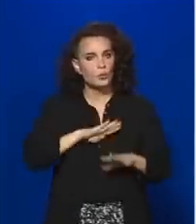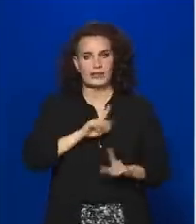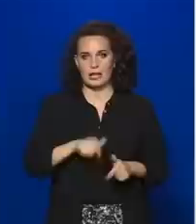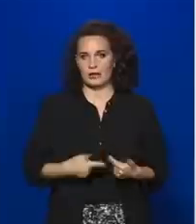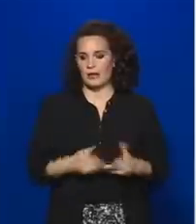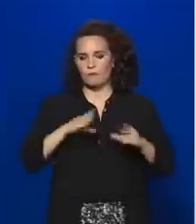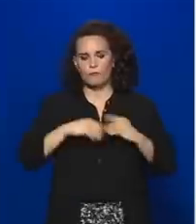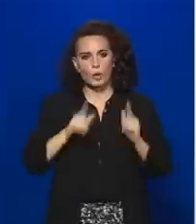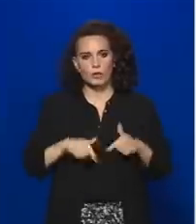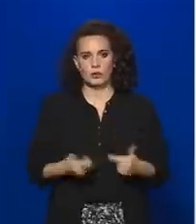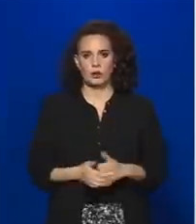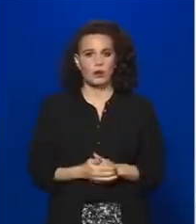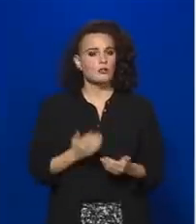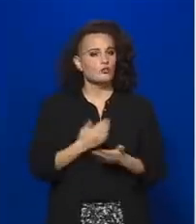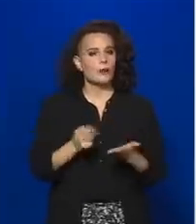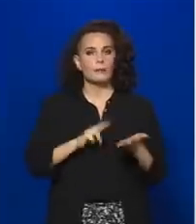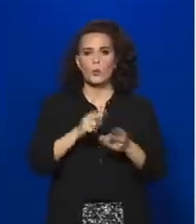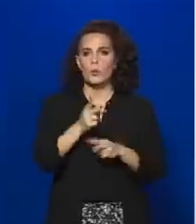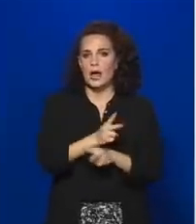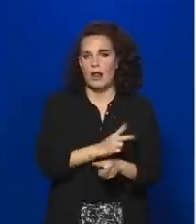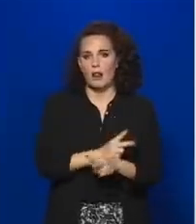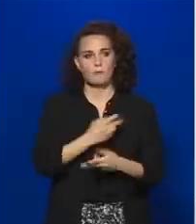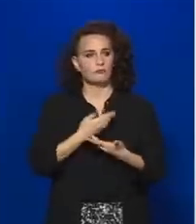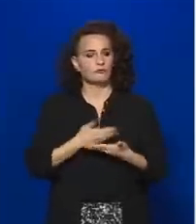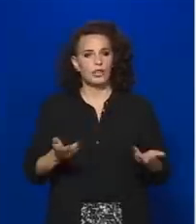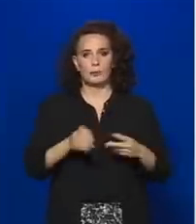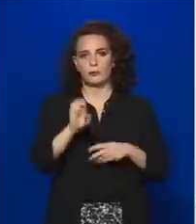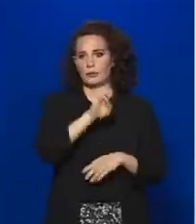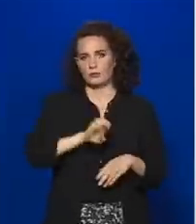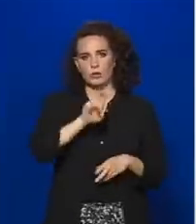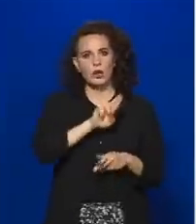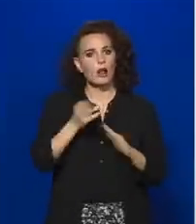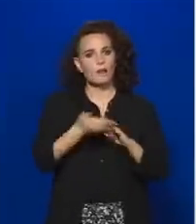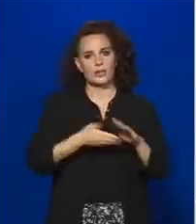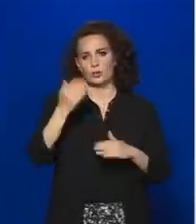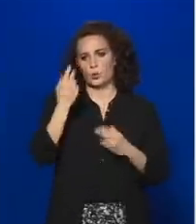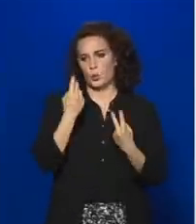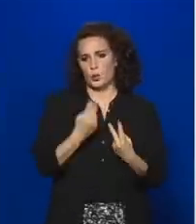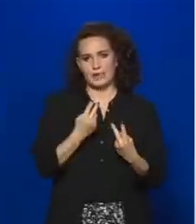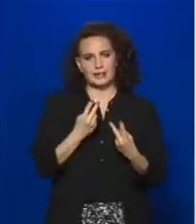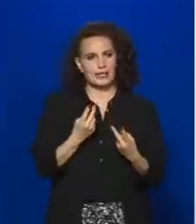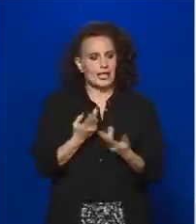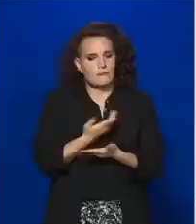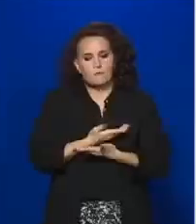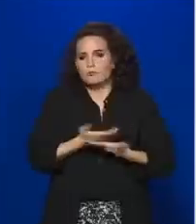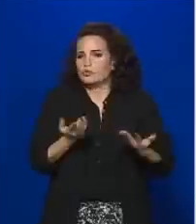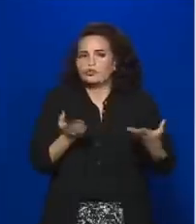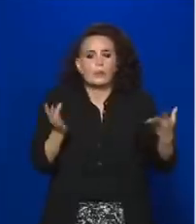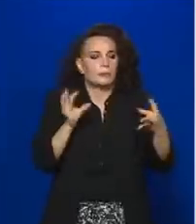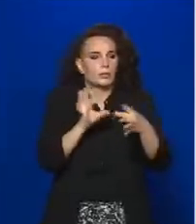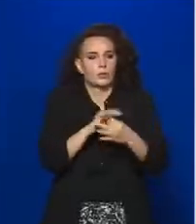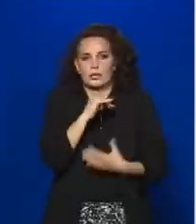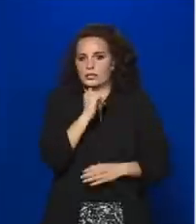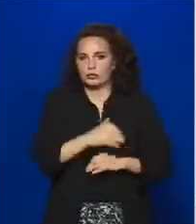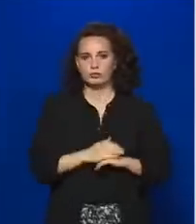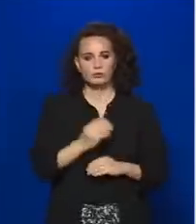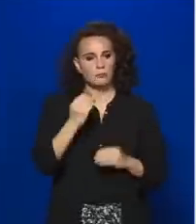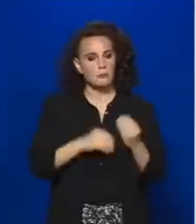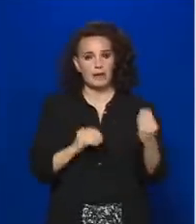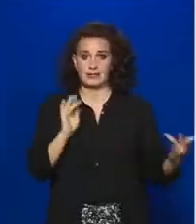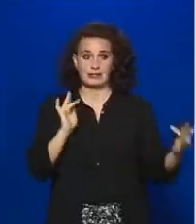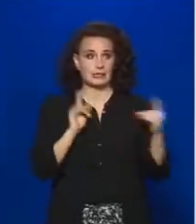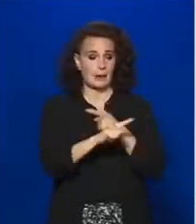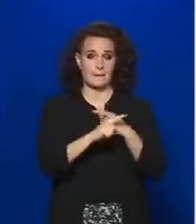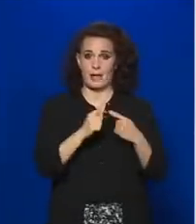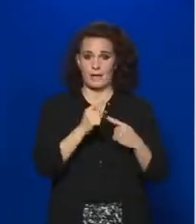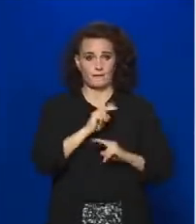sem a jogállamhoz, sem az Európai Unió alapvető értékeihez semmi köze nincsen, hiszen élesen szemben áll